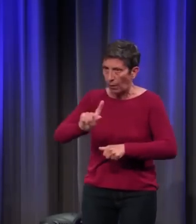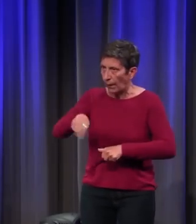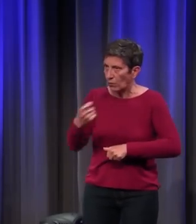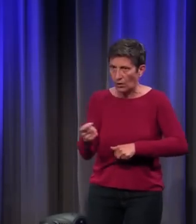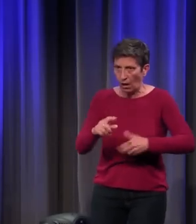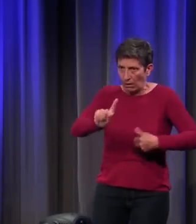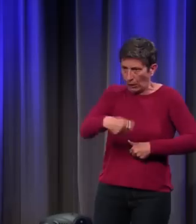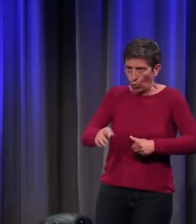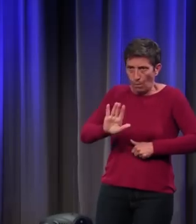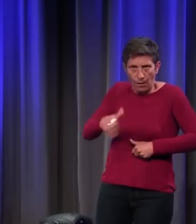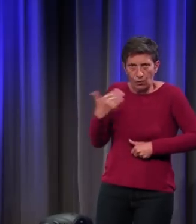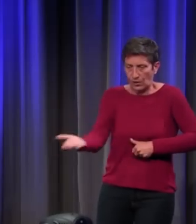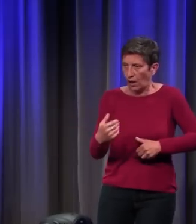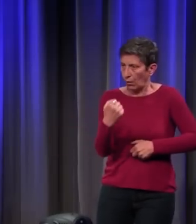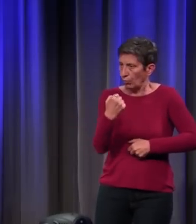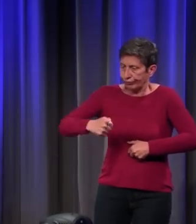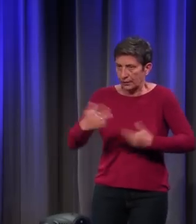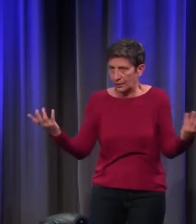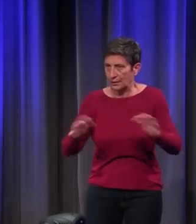de rester ours ou serf.